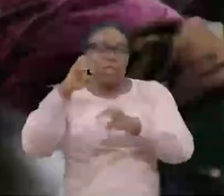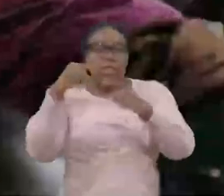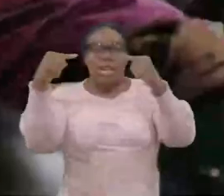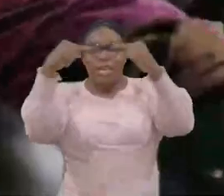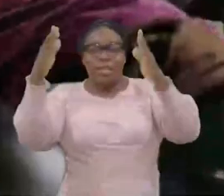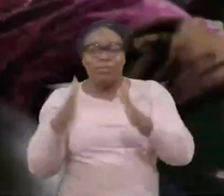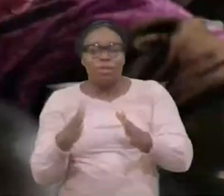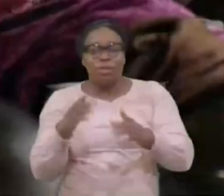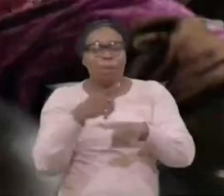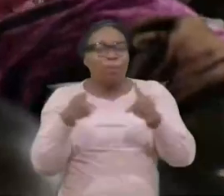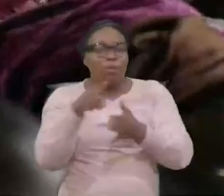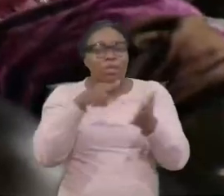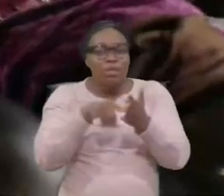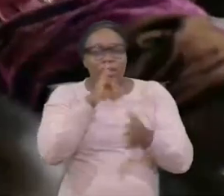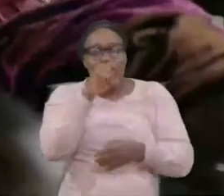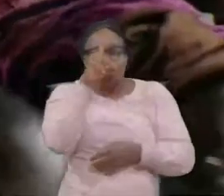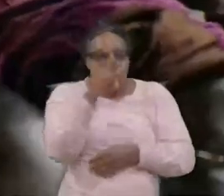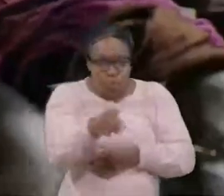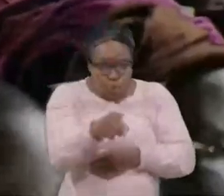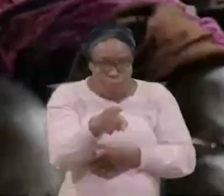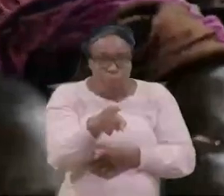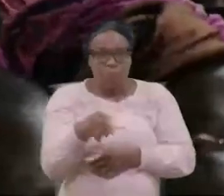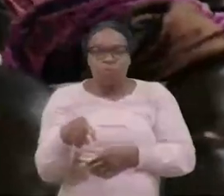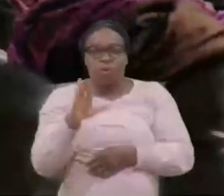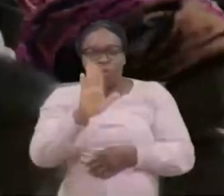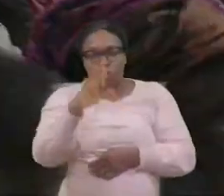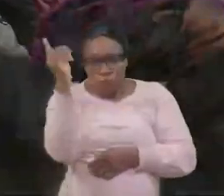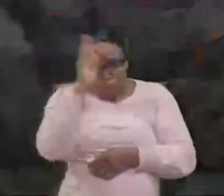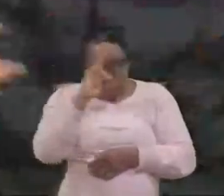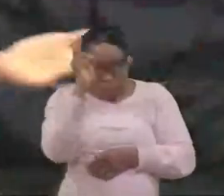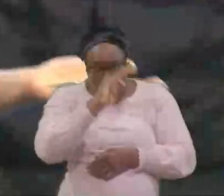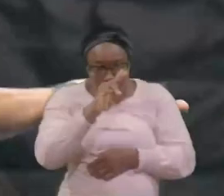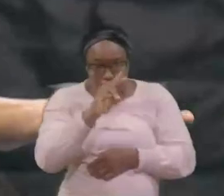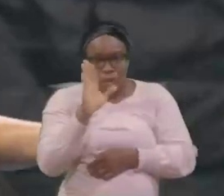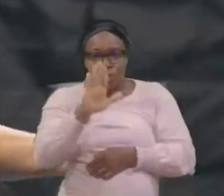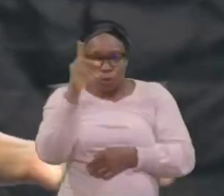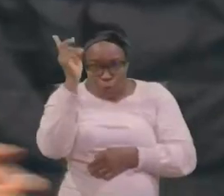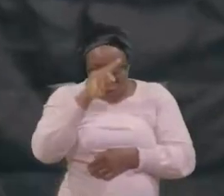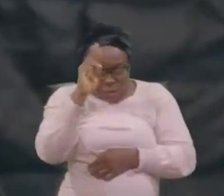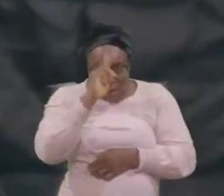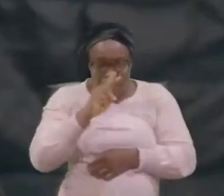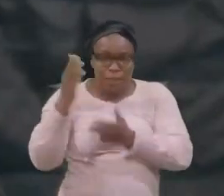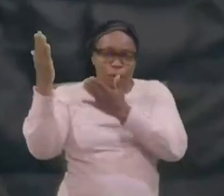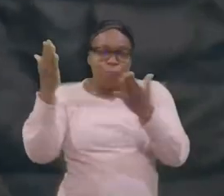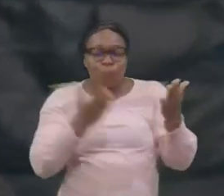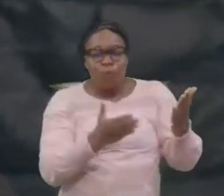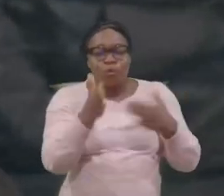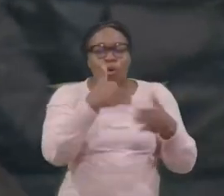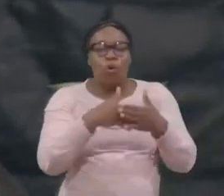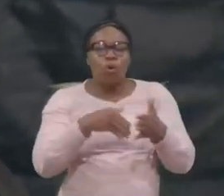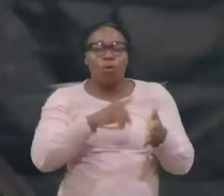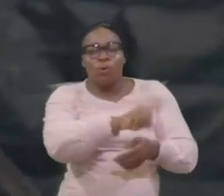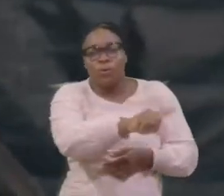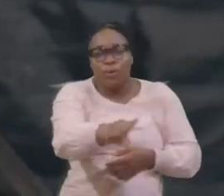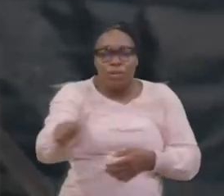Ceci, c'est toi-même qui a causé ça. Ton insouciance et ton agitation ont causé tous